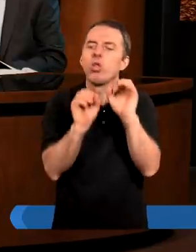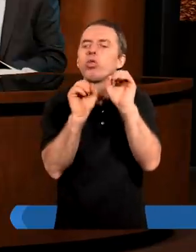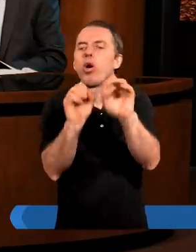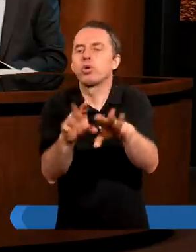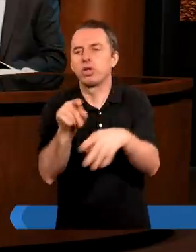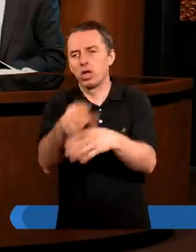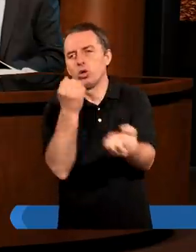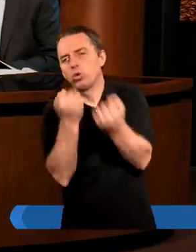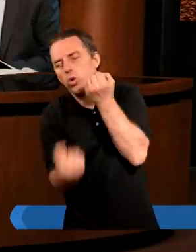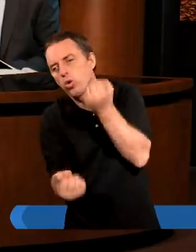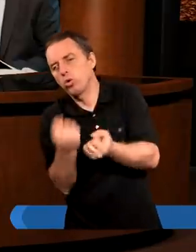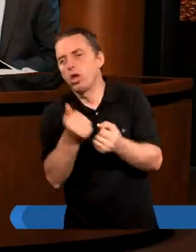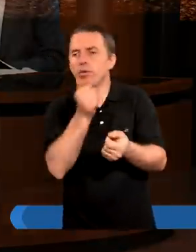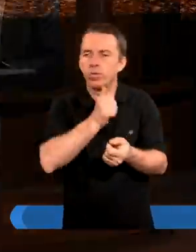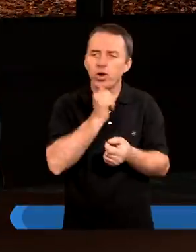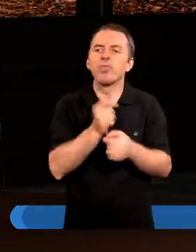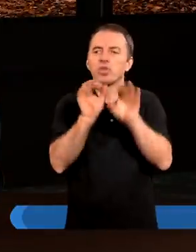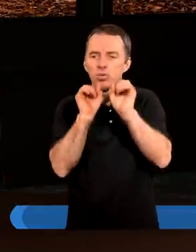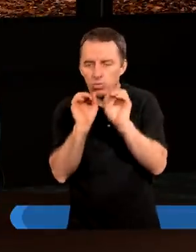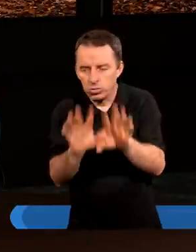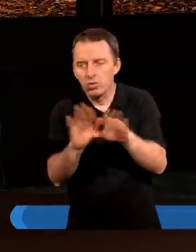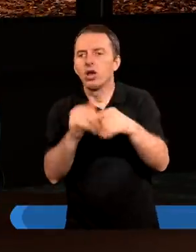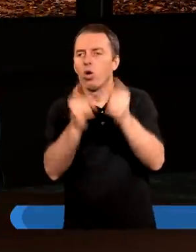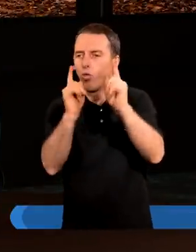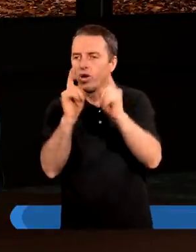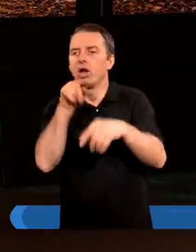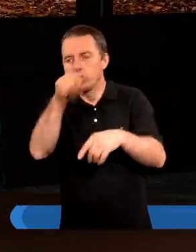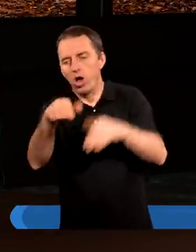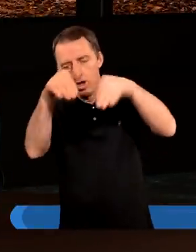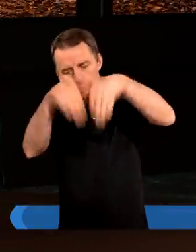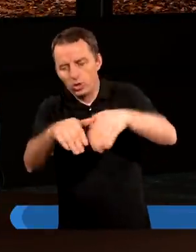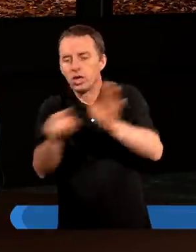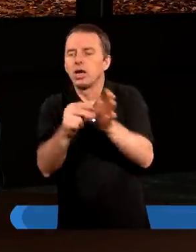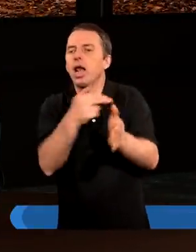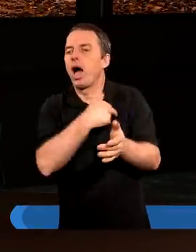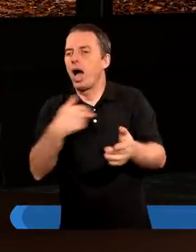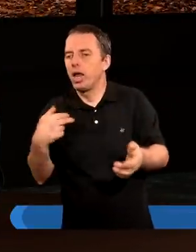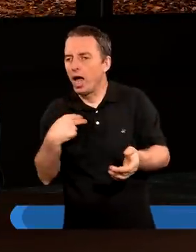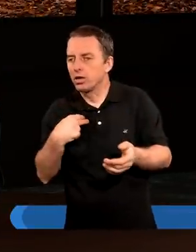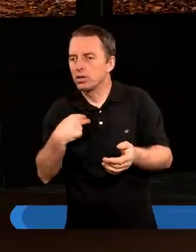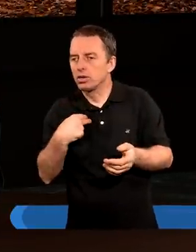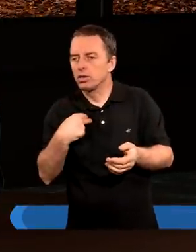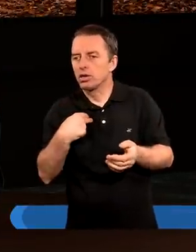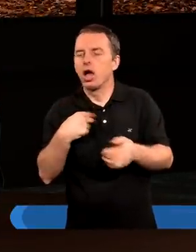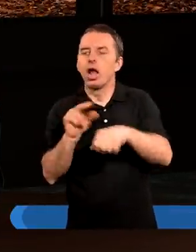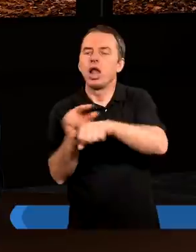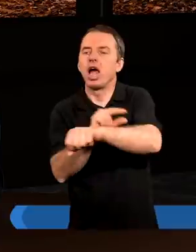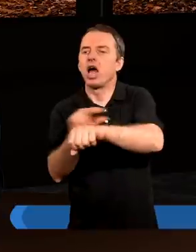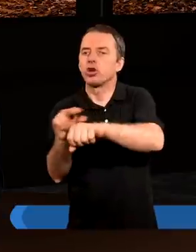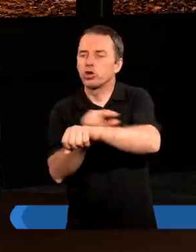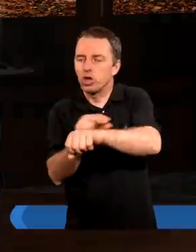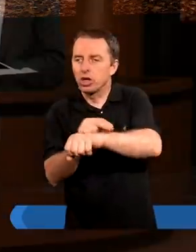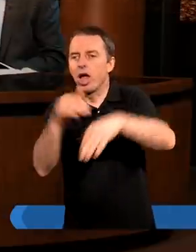te trudności? No tak, pozwala, dlatego że uważa, że to może być dla nas lecznicze.